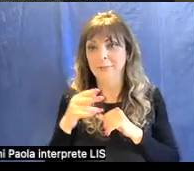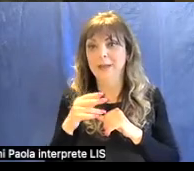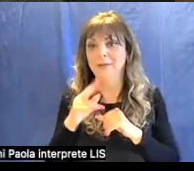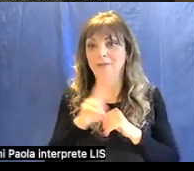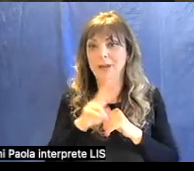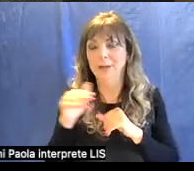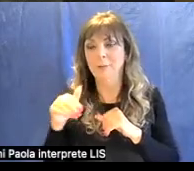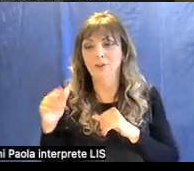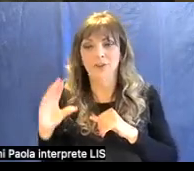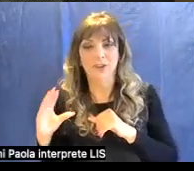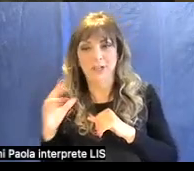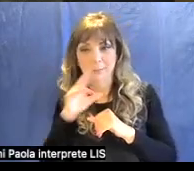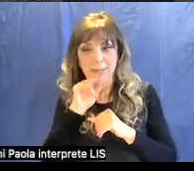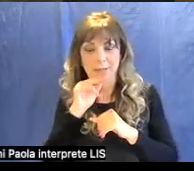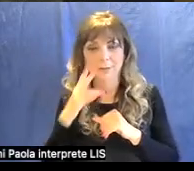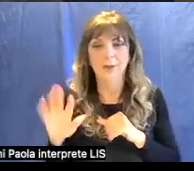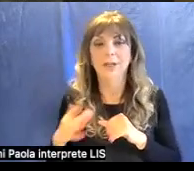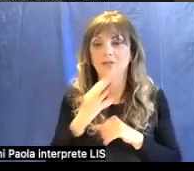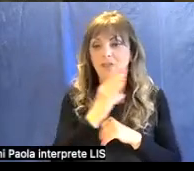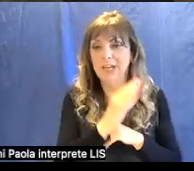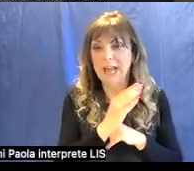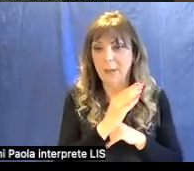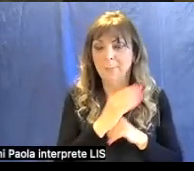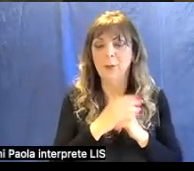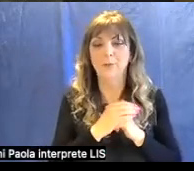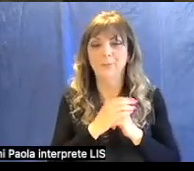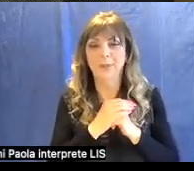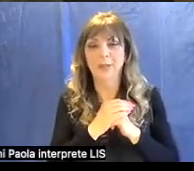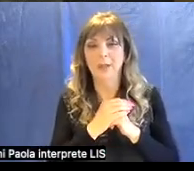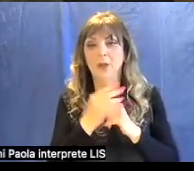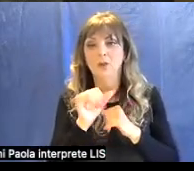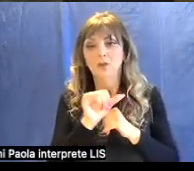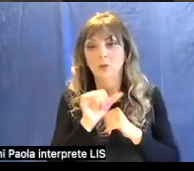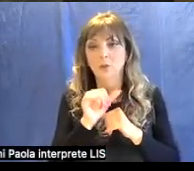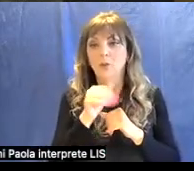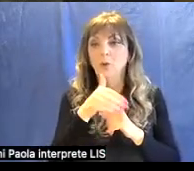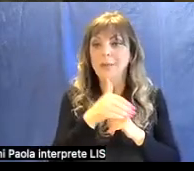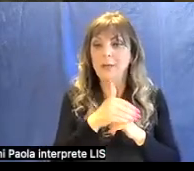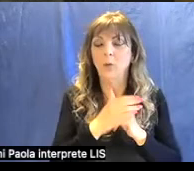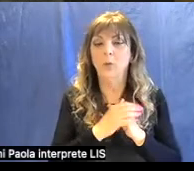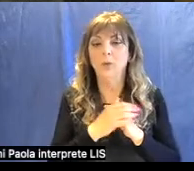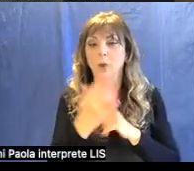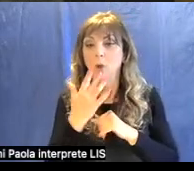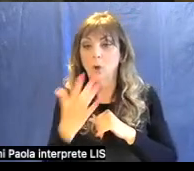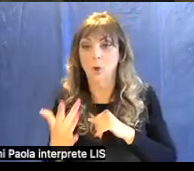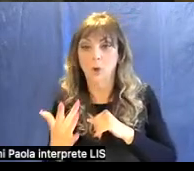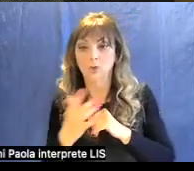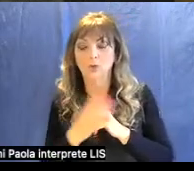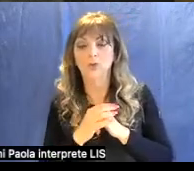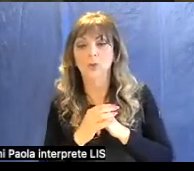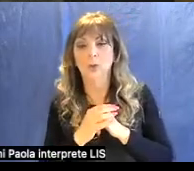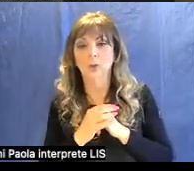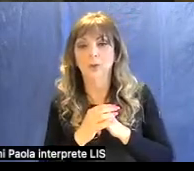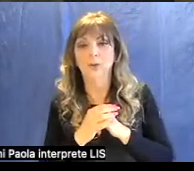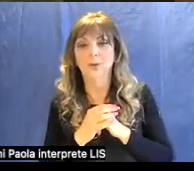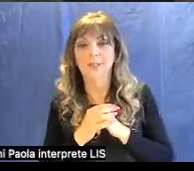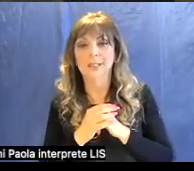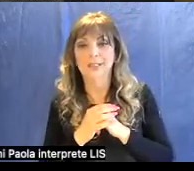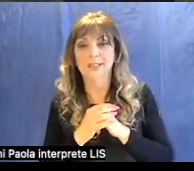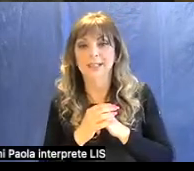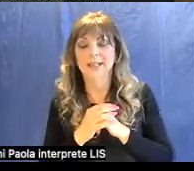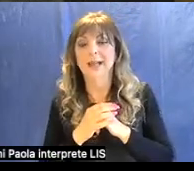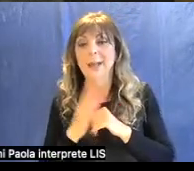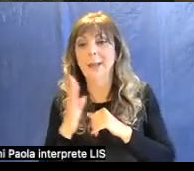cecchi poco fa sono appunto il cinabro che è sul furo di mercurio per il rosso l'or pimento sul furo di arsenico e la